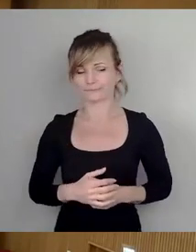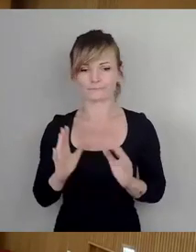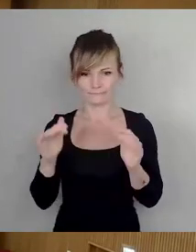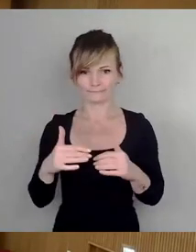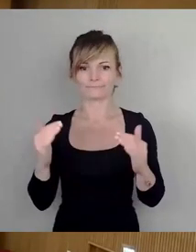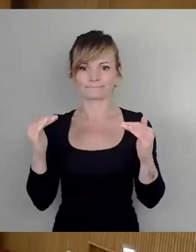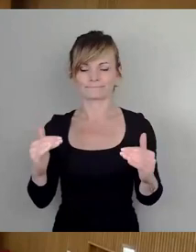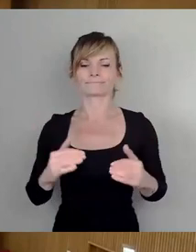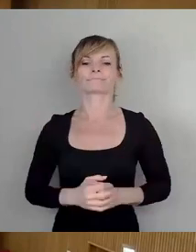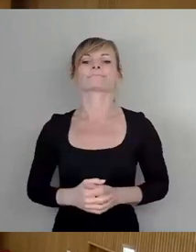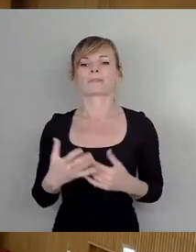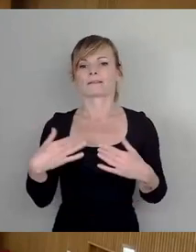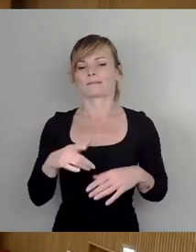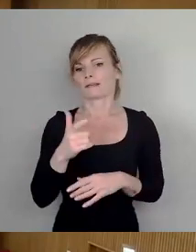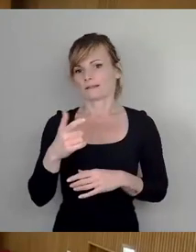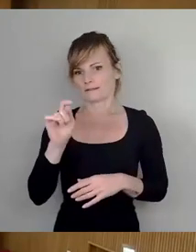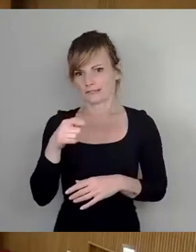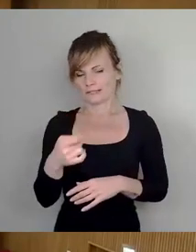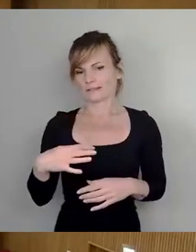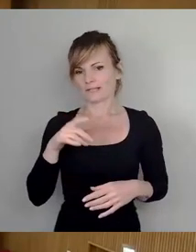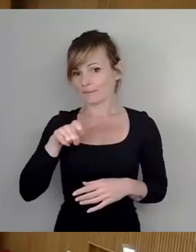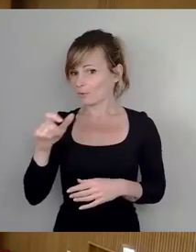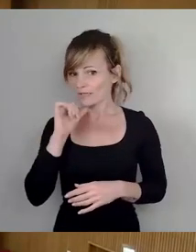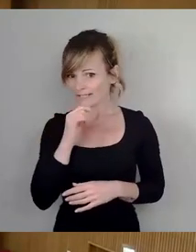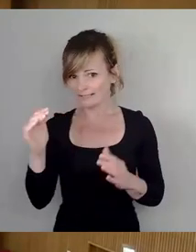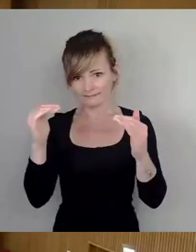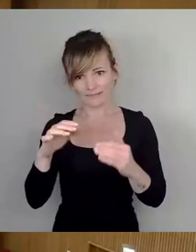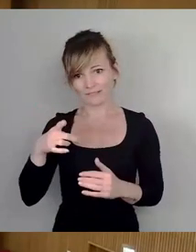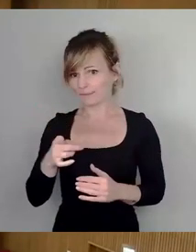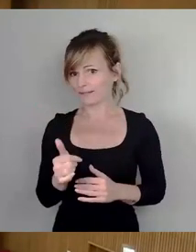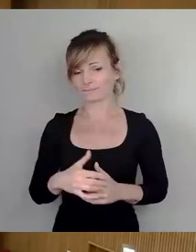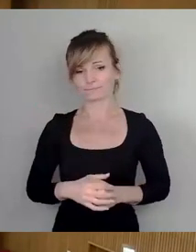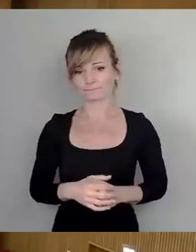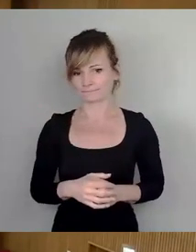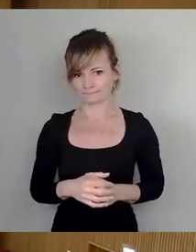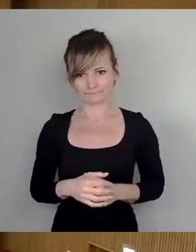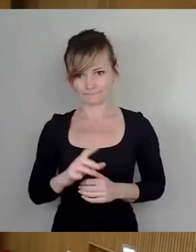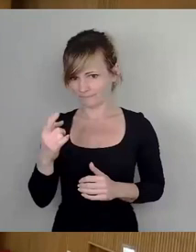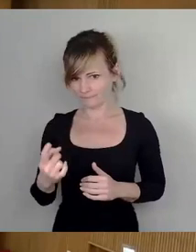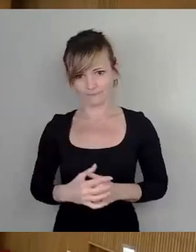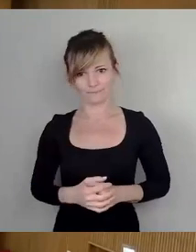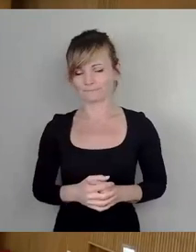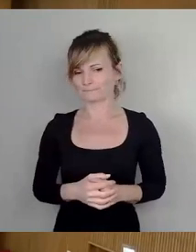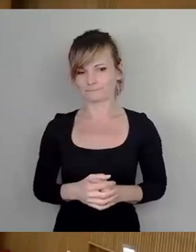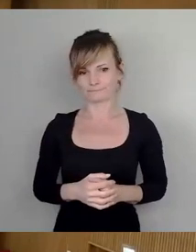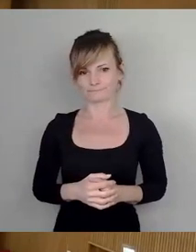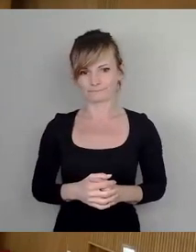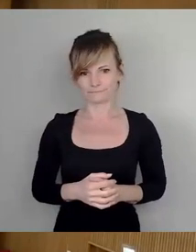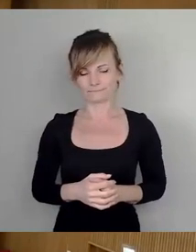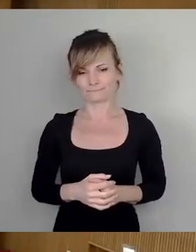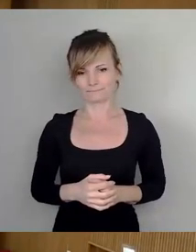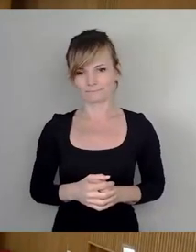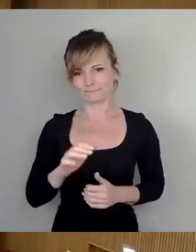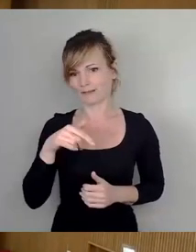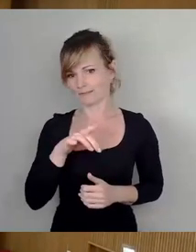Dann Freie Wähler, Freie Bürger. Nein. FDP. Auch nicht. Dann haben wir die AfD.